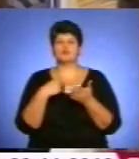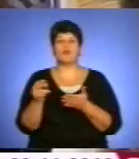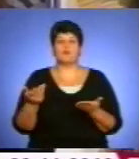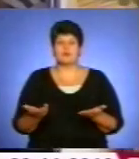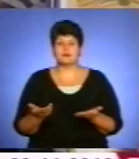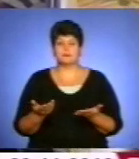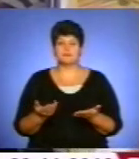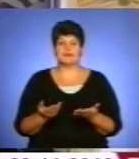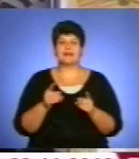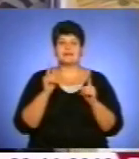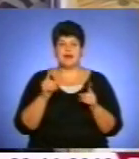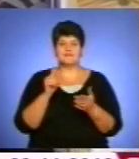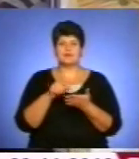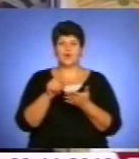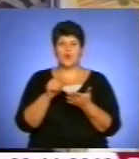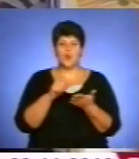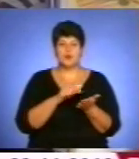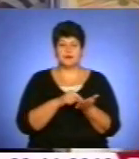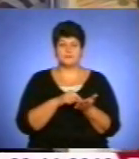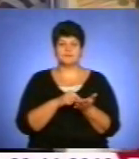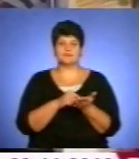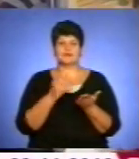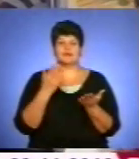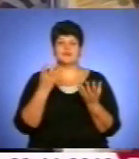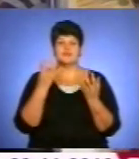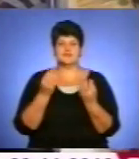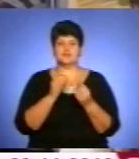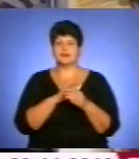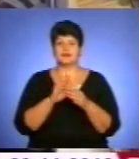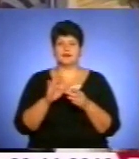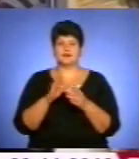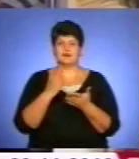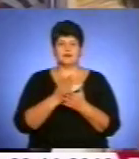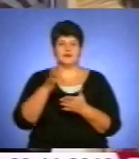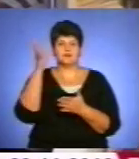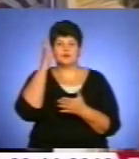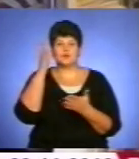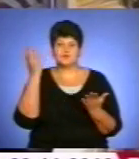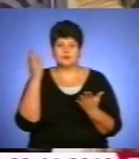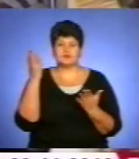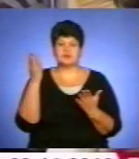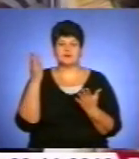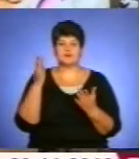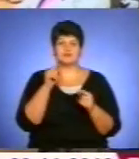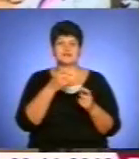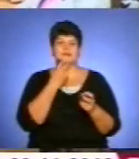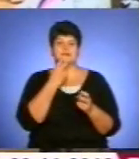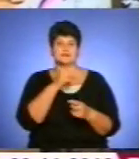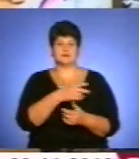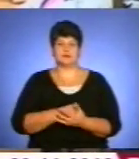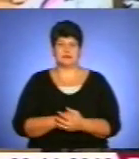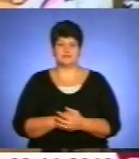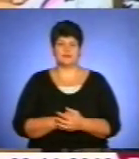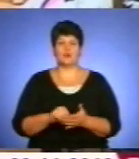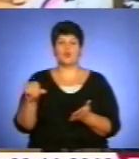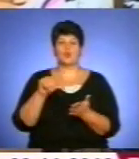І навіть кури, які я там зобразила, вони ще не сладуються своїм розумом, звичайно ж, кури. Вони з них сміються. Учасники двох